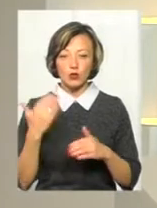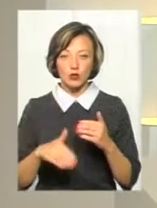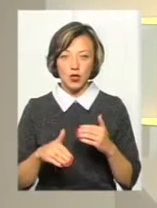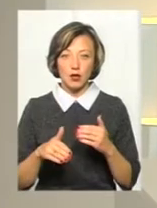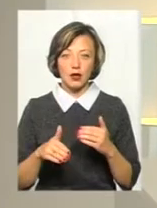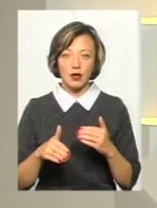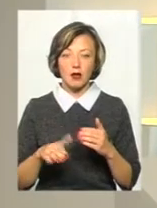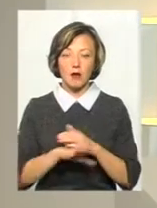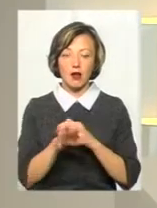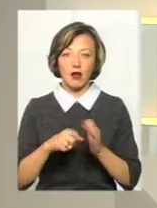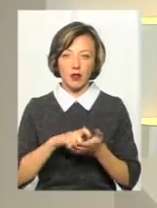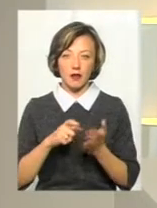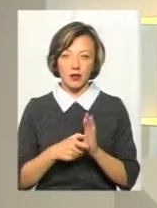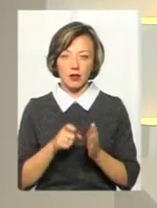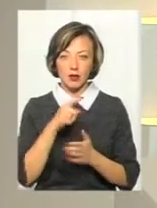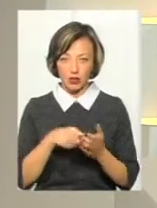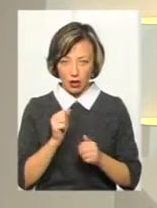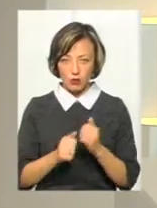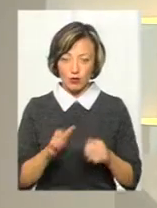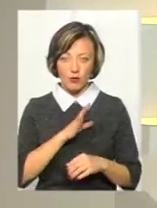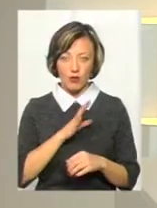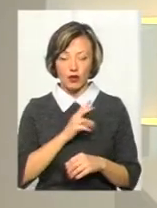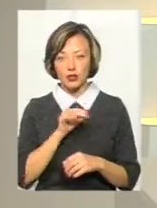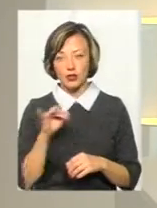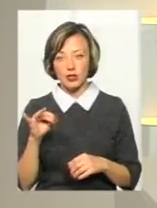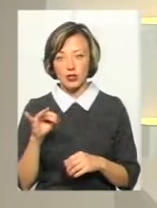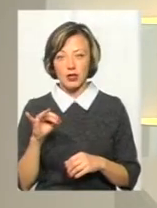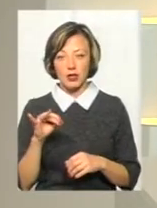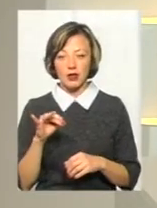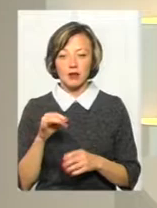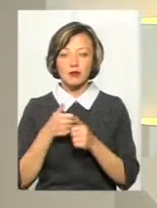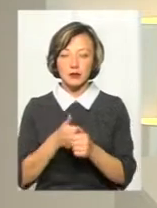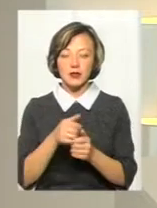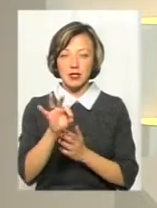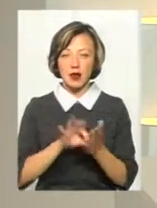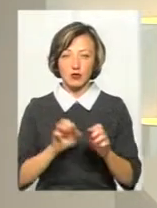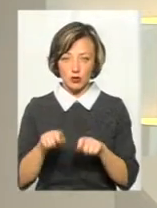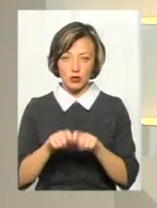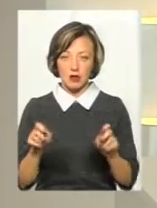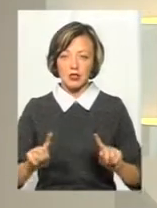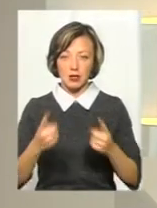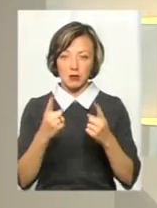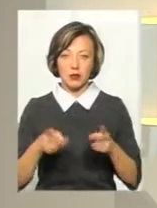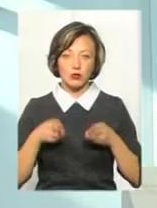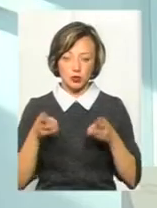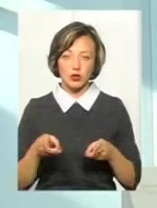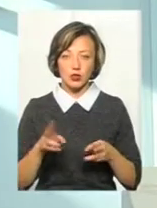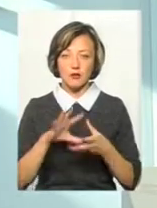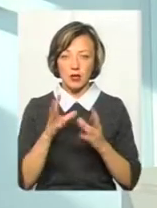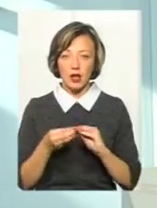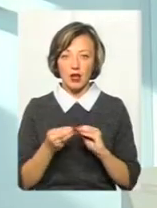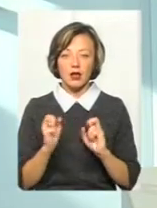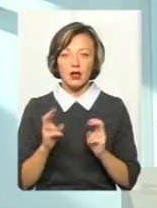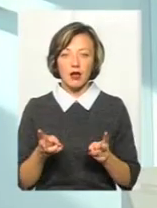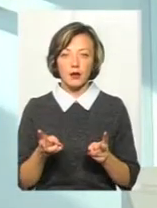обікрали квартиру? Таке часто буває? Чи часто по гарячих слідах можна затримати злочинців? І взагалі,